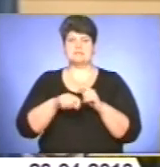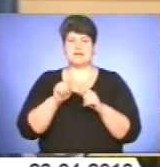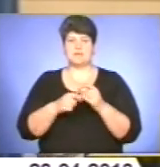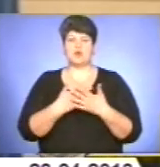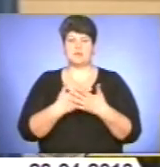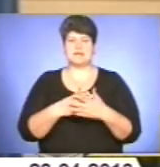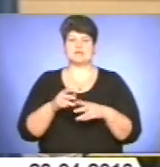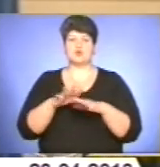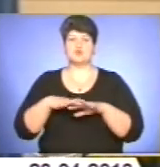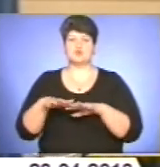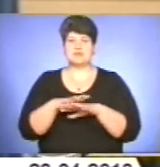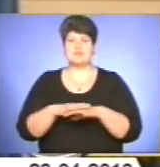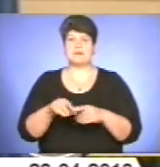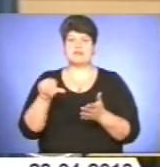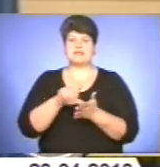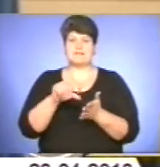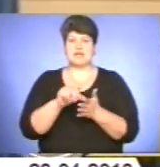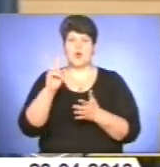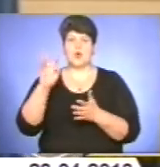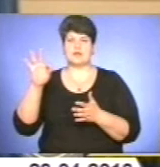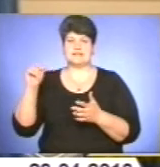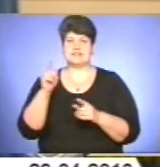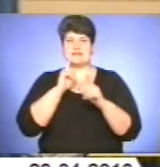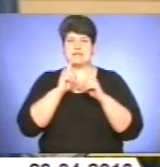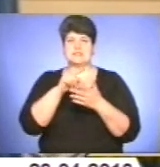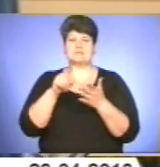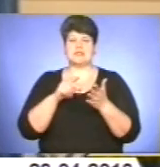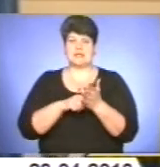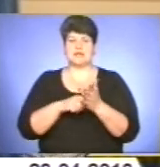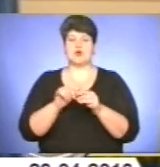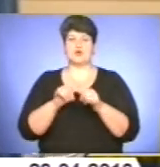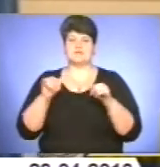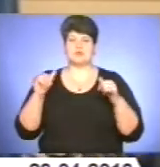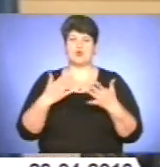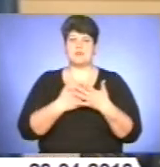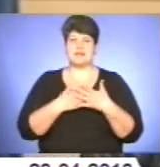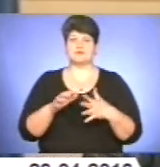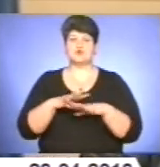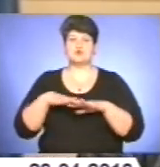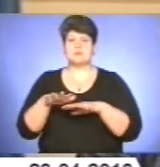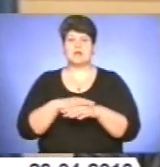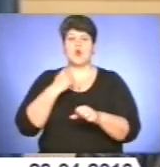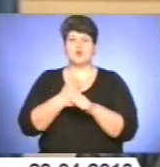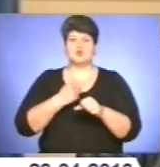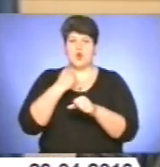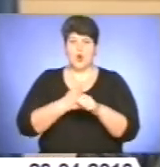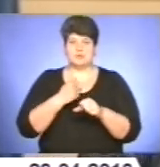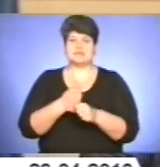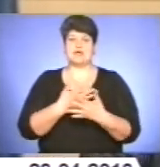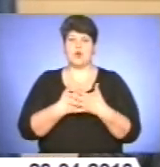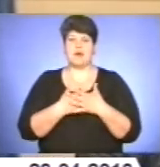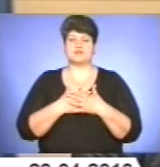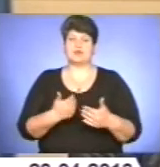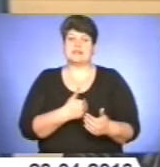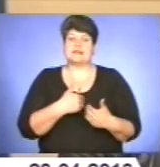в тому числі і представниками Координаційної ради з питань розвитку громадянського суспільства, розроблена за громадською ініціативою